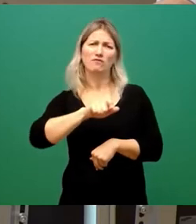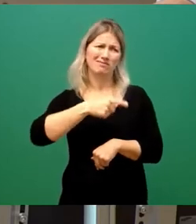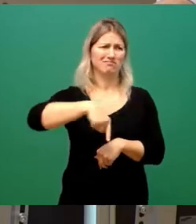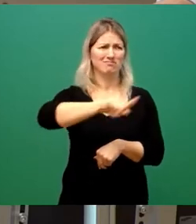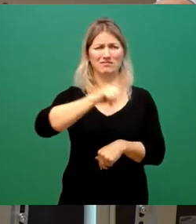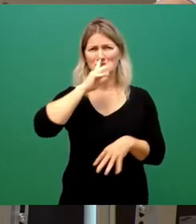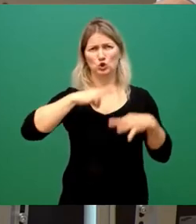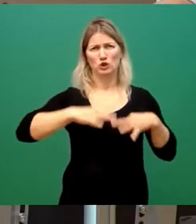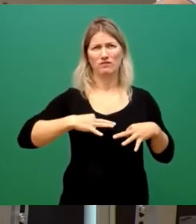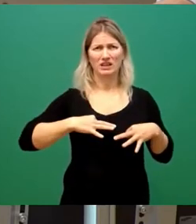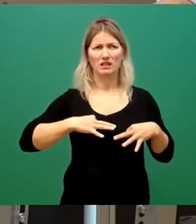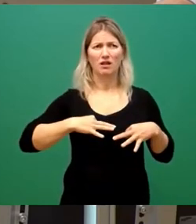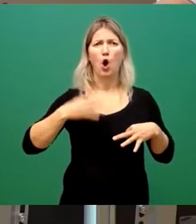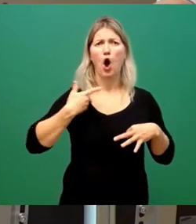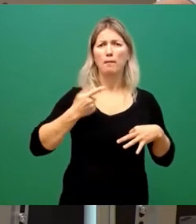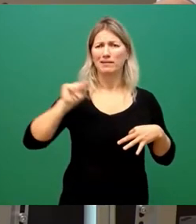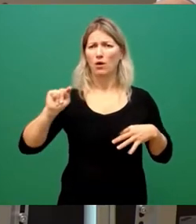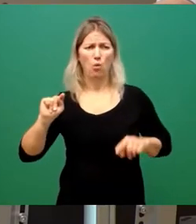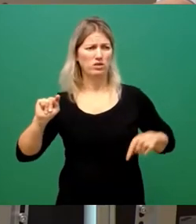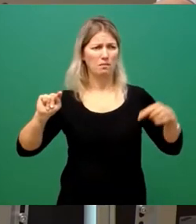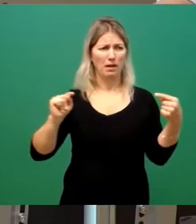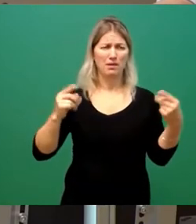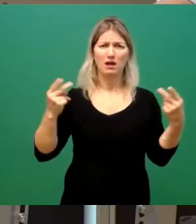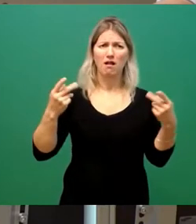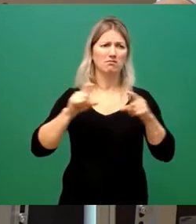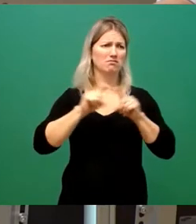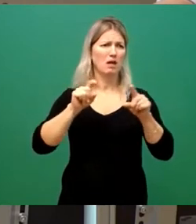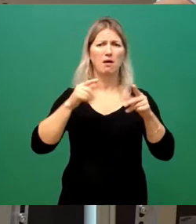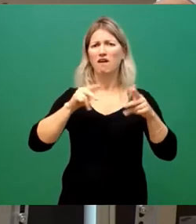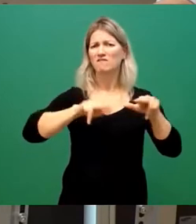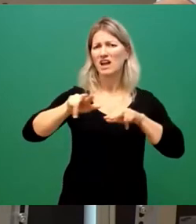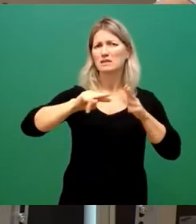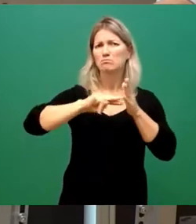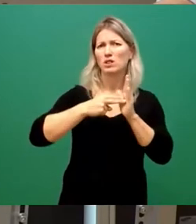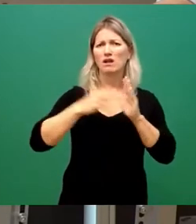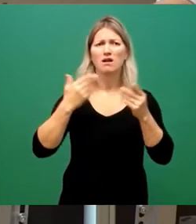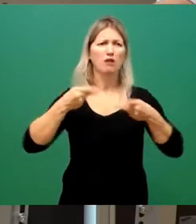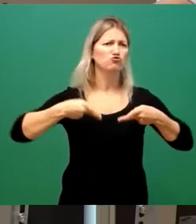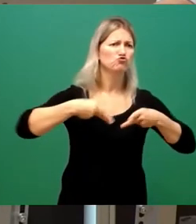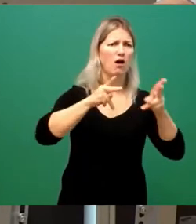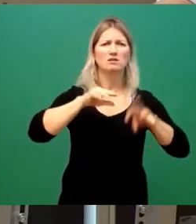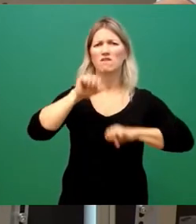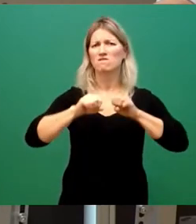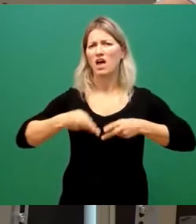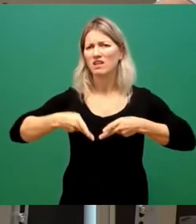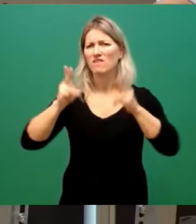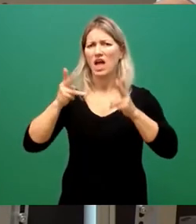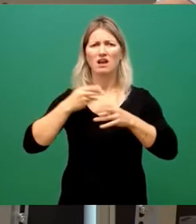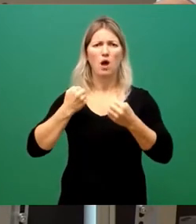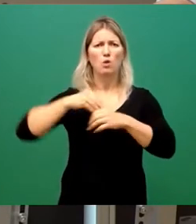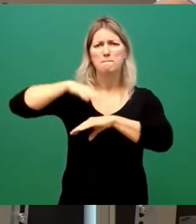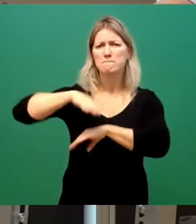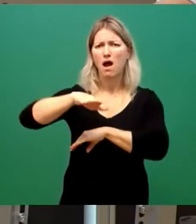egal wie man das sieht, mit der Verkehrspolitik in dieser Stadt, egal ob es Straßen oder Radwege betrifft, ob es Parken betrifft oder so